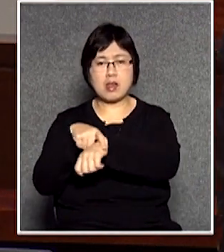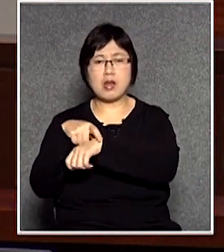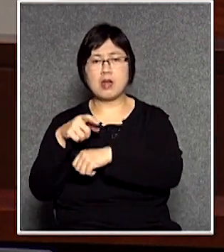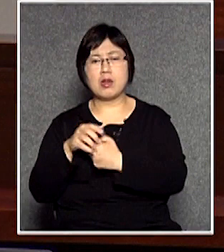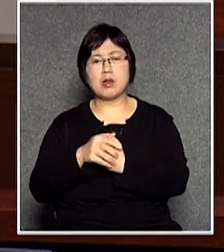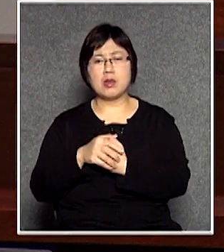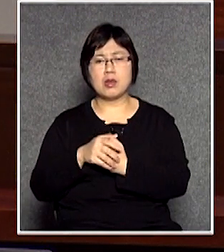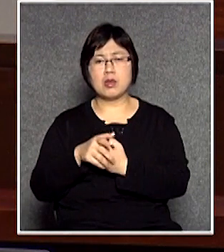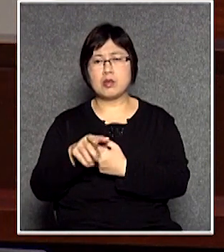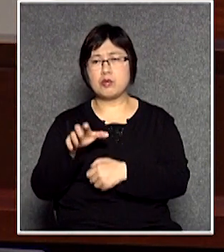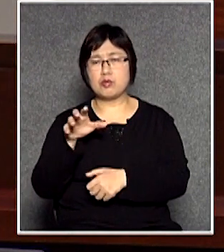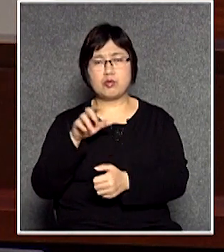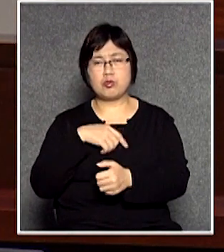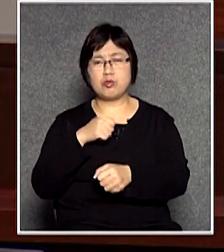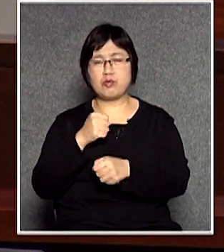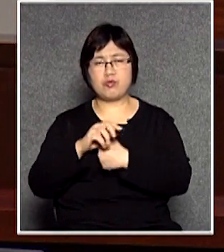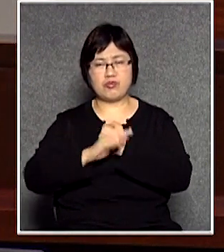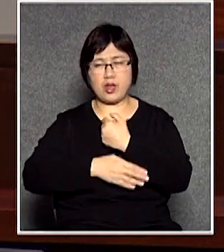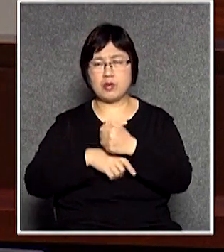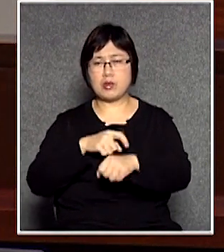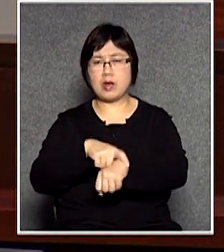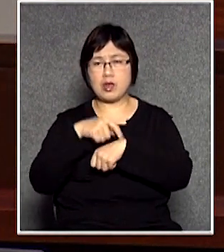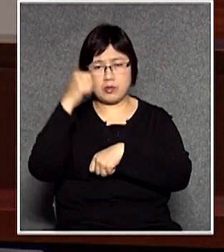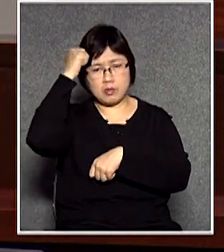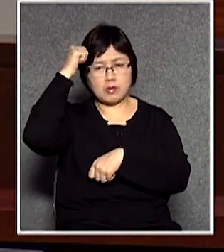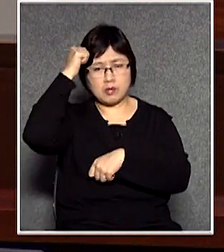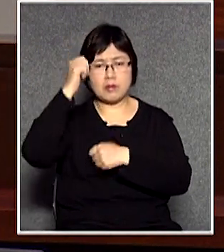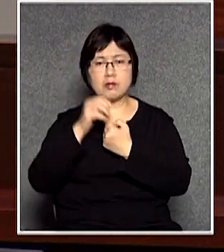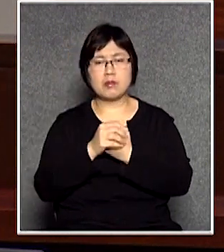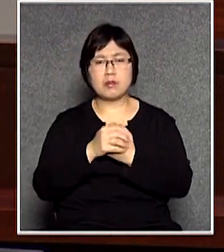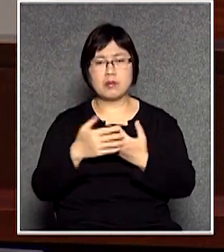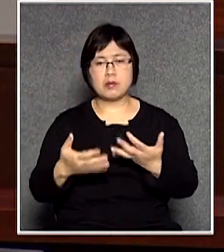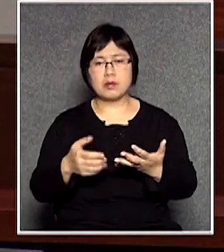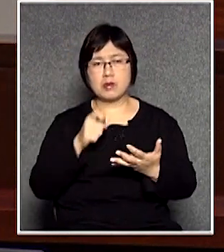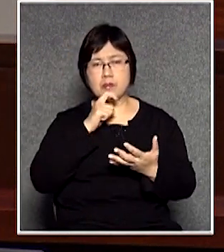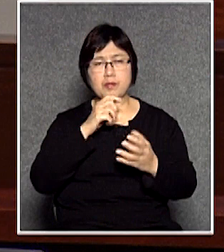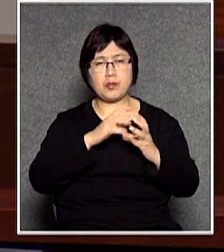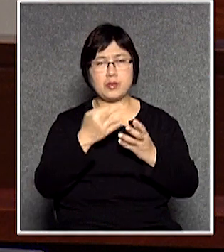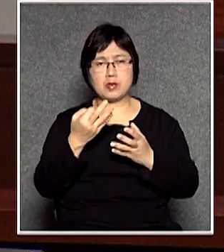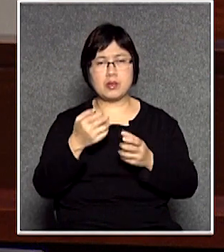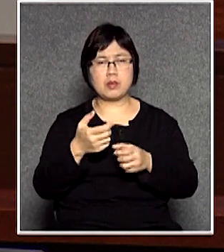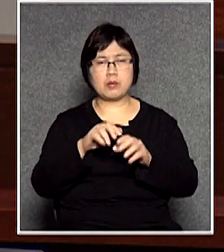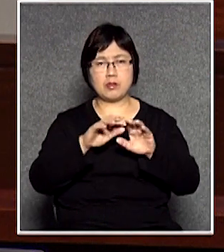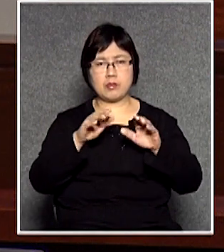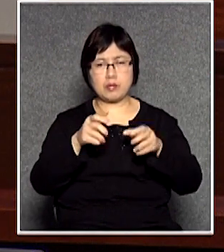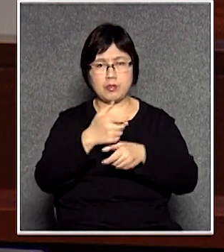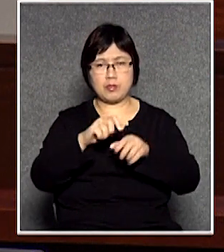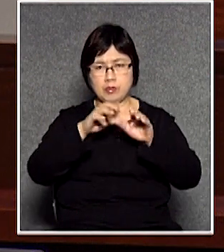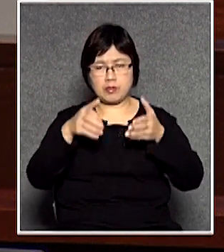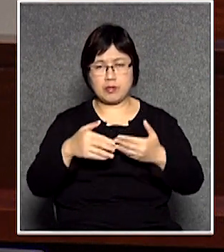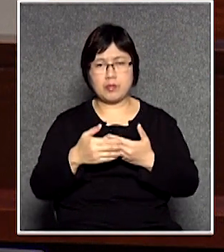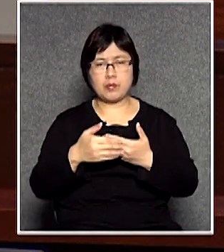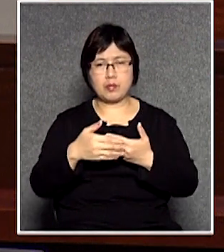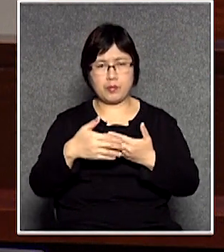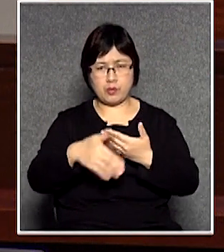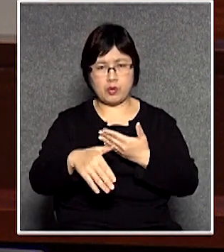執法有困難對吧現在政府主要有三個部門處理相互將經營範圍擴展至店舖